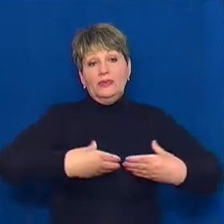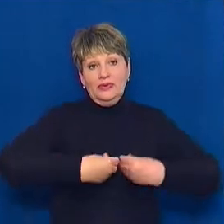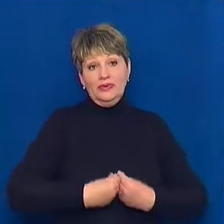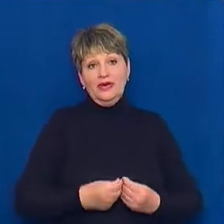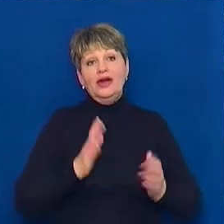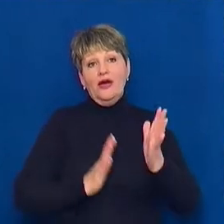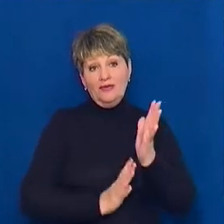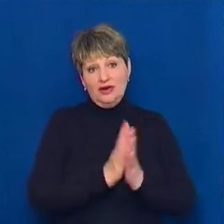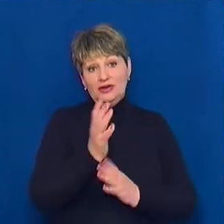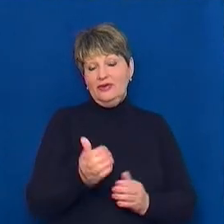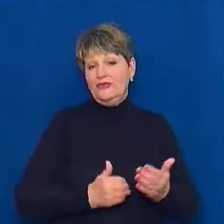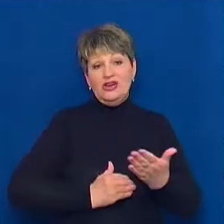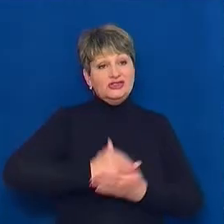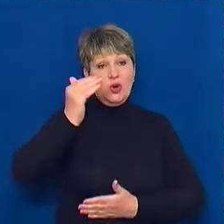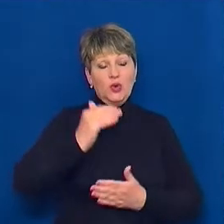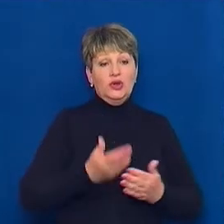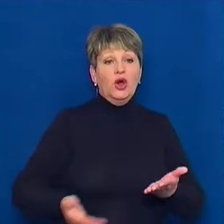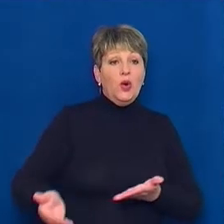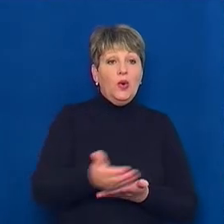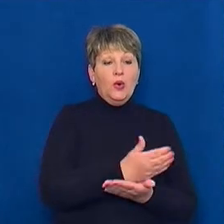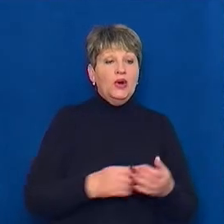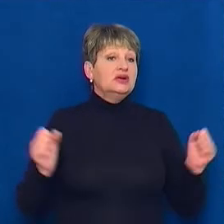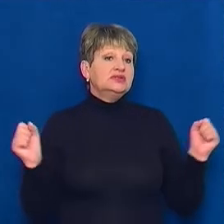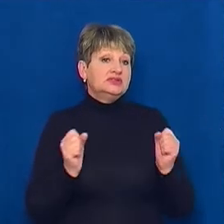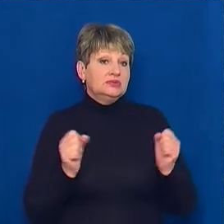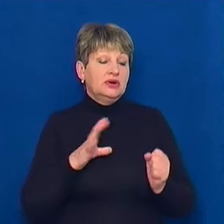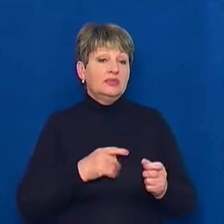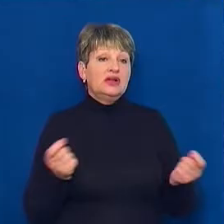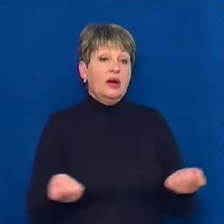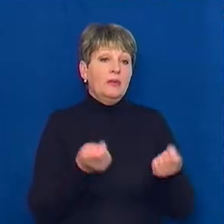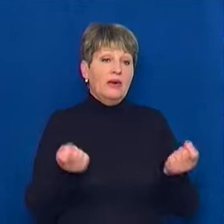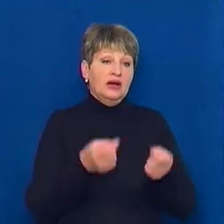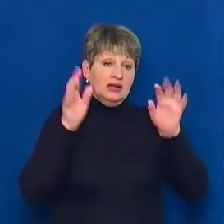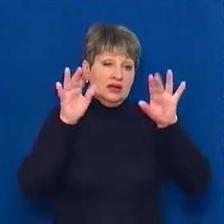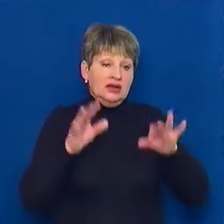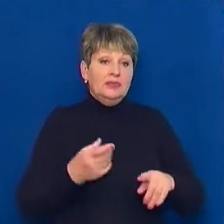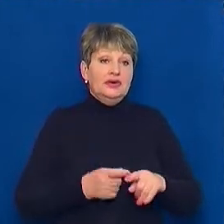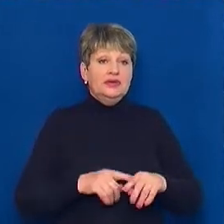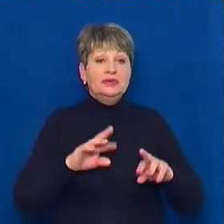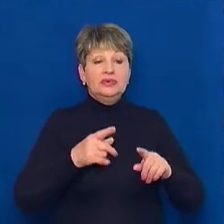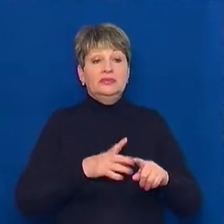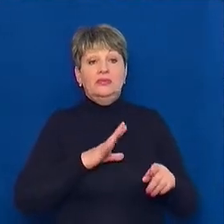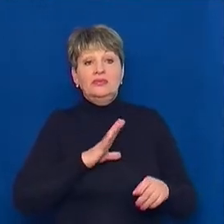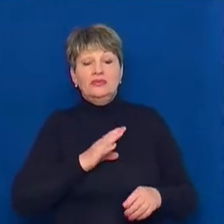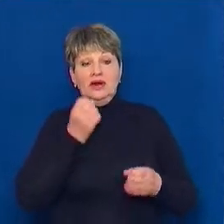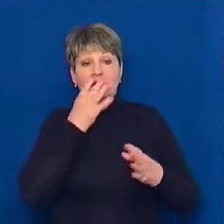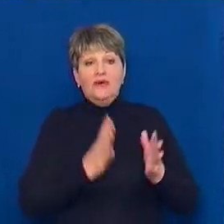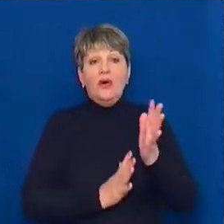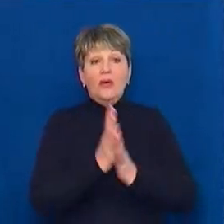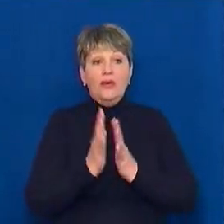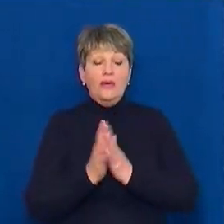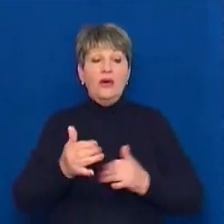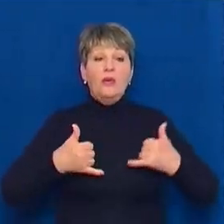виростемо високі урожені. Зима була малосніжною, тому аби усе гарно зійшло, на цьому полі вирощують кріп, його